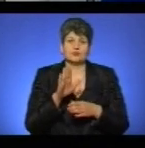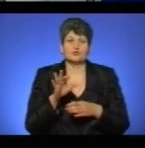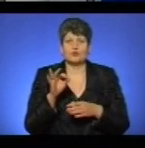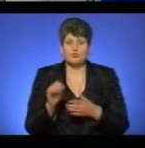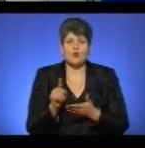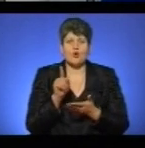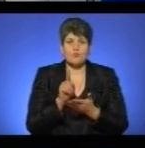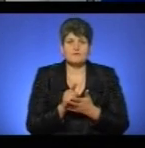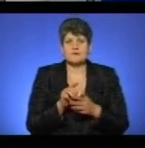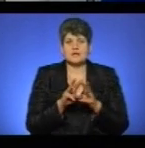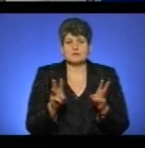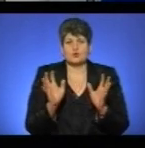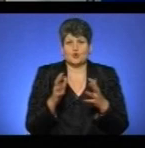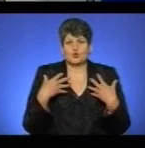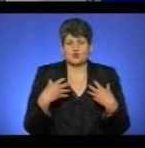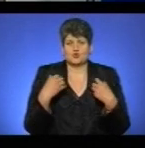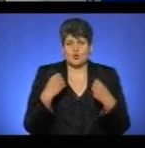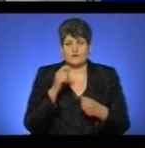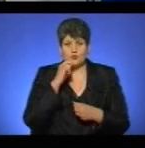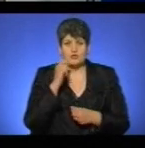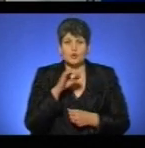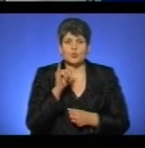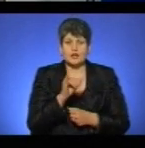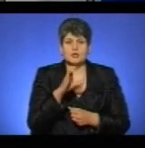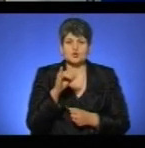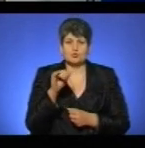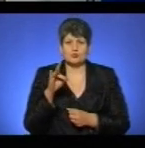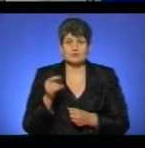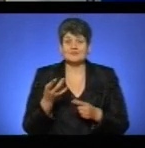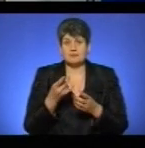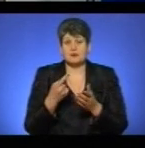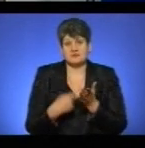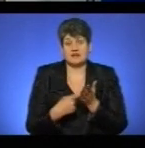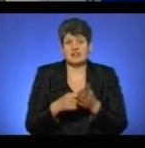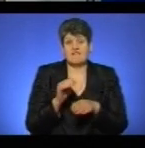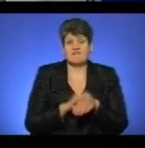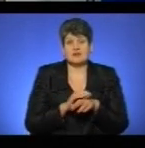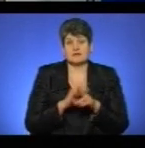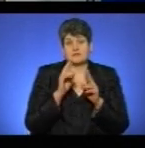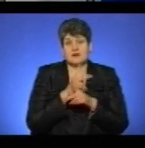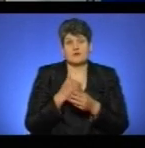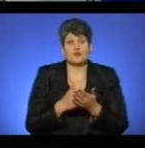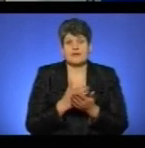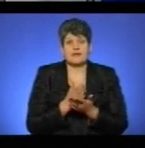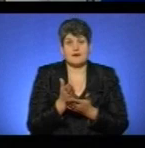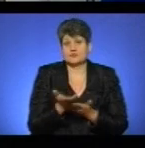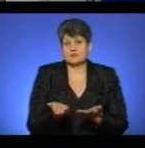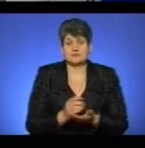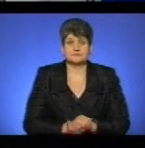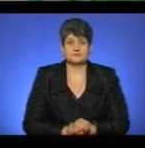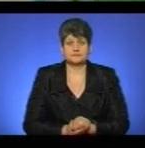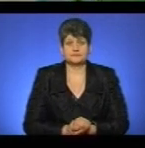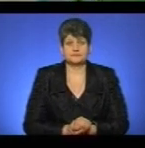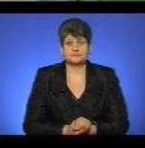охорони здоров'я України Уляна Супрун. Для цього необхідно підтвердити факт їхньої неналежної якості. Подробиці у сюжеті.